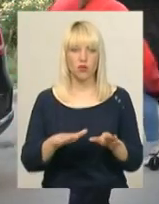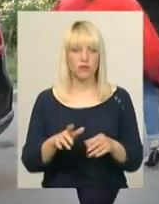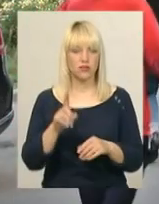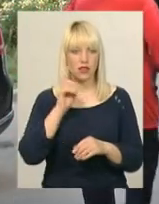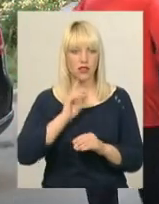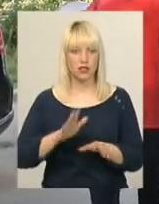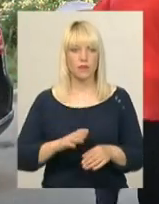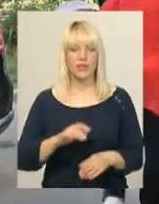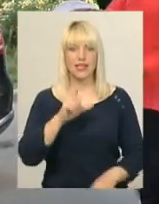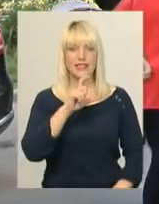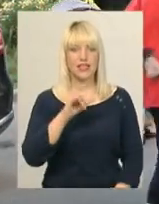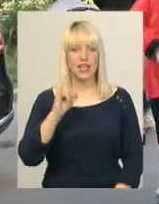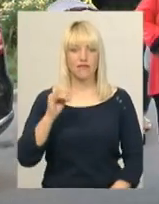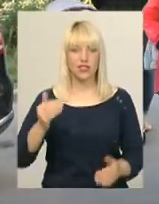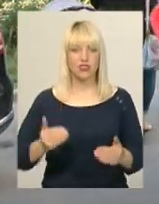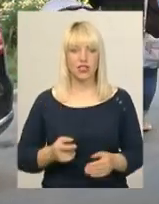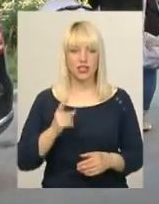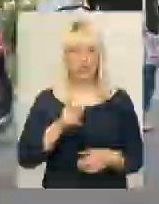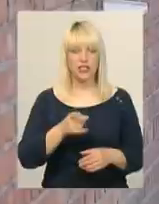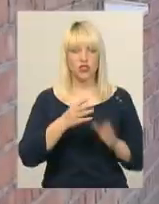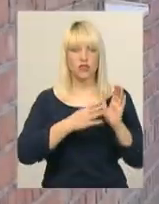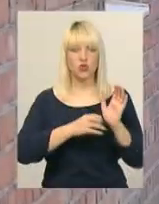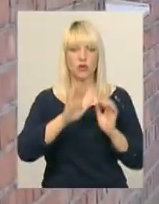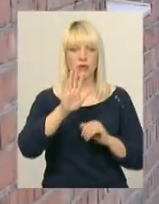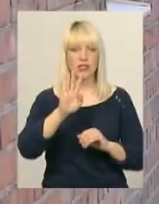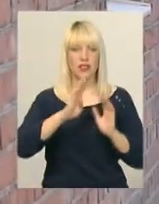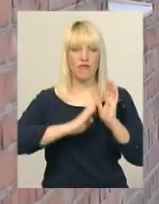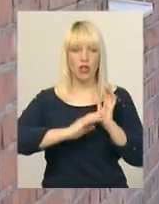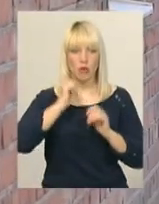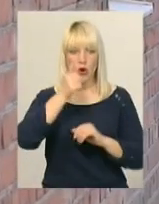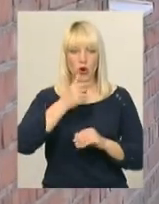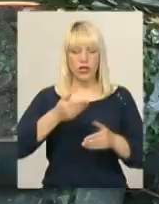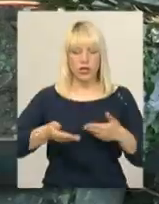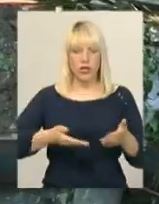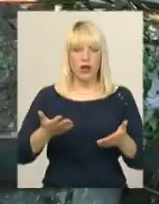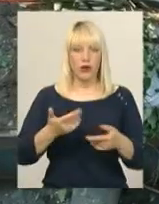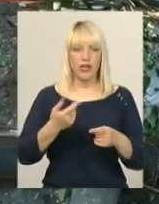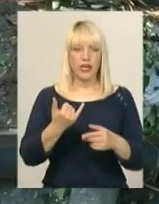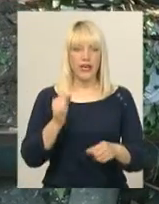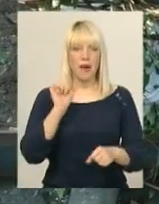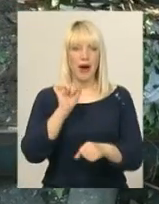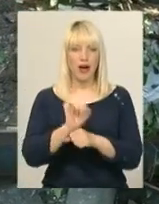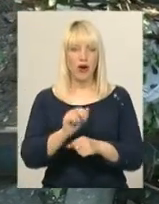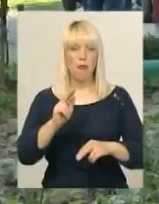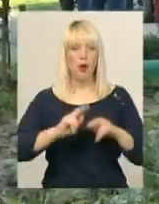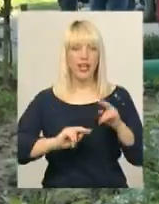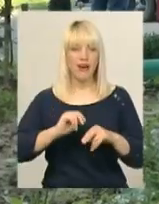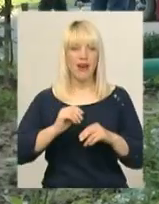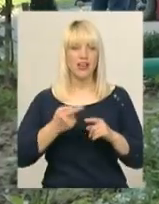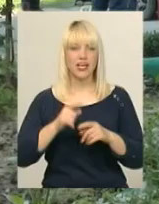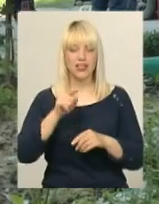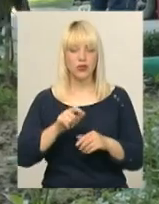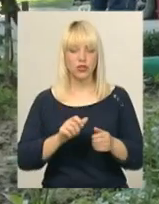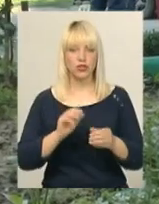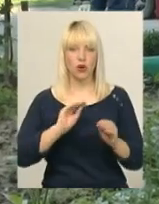Іванівна живе в цьому будинку з 1959 року. Стежку, якою вона виходила з двору, нині перегородили будівельники. Вони облаштовують тут